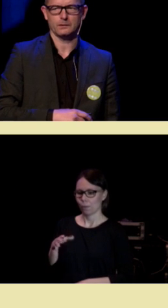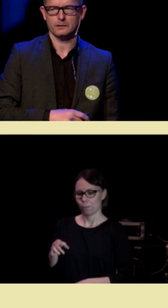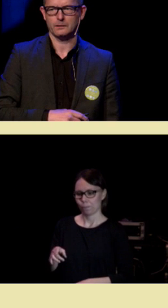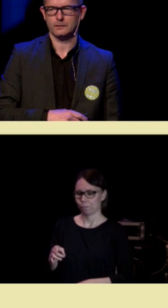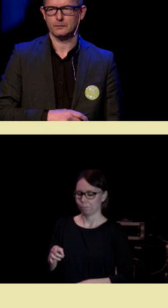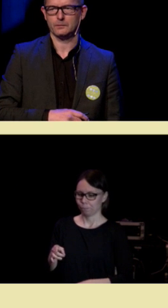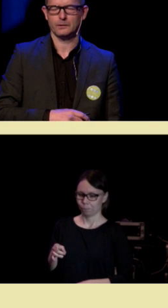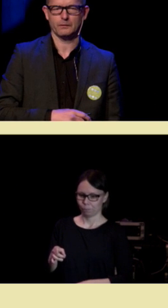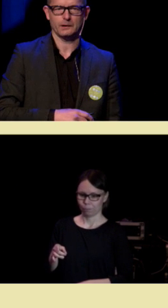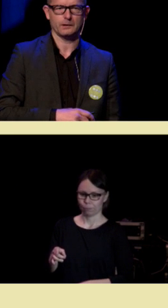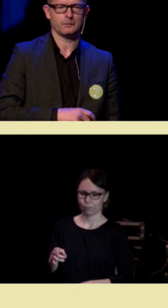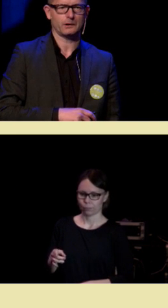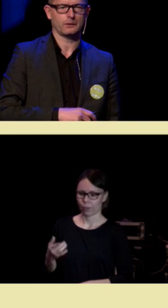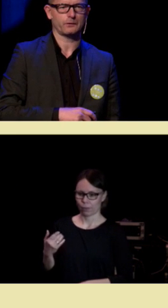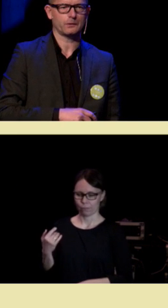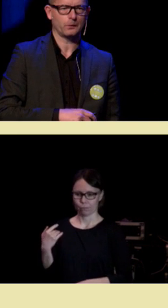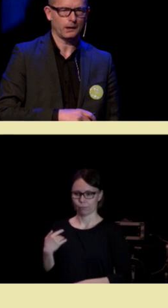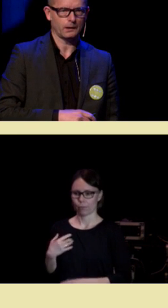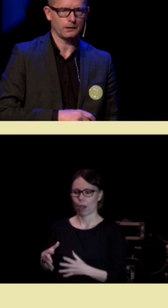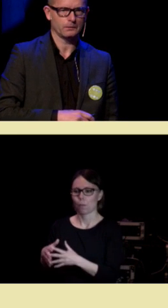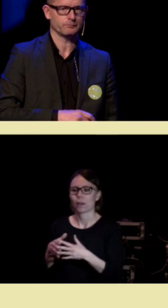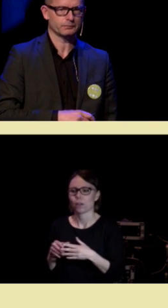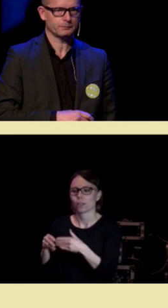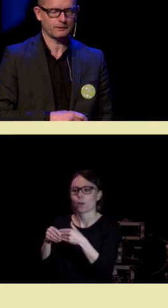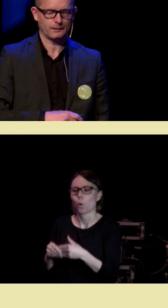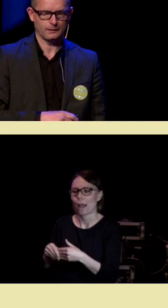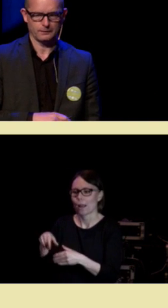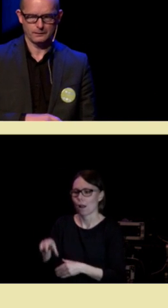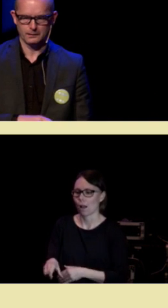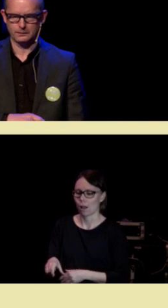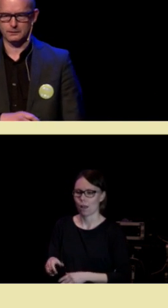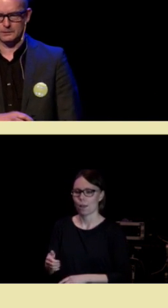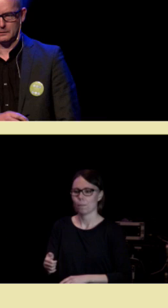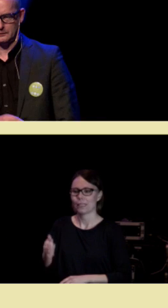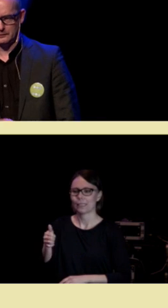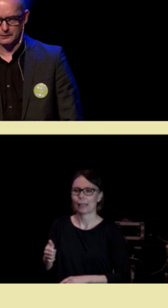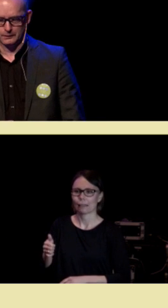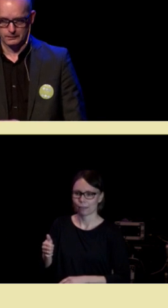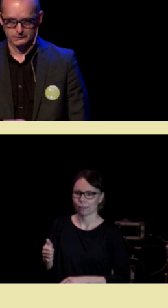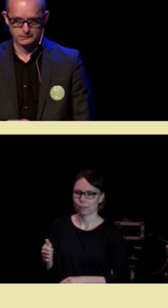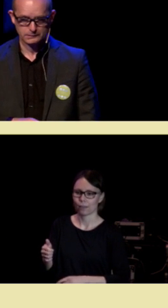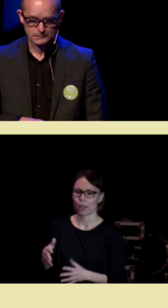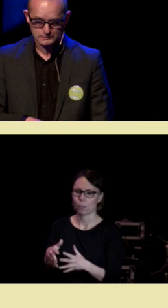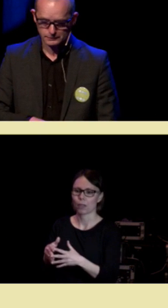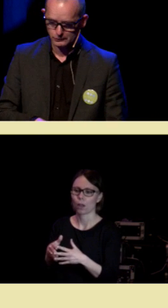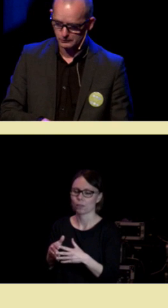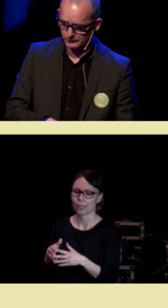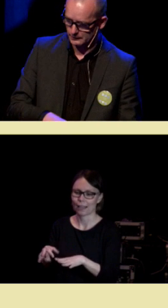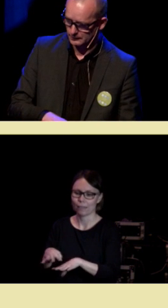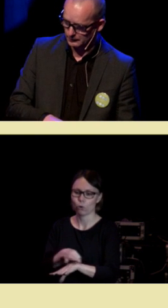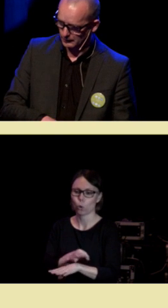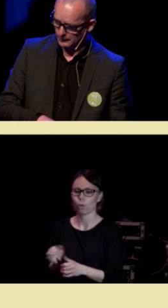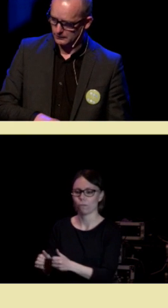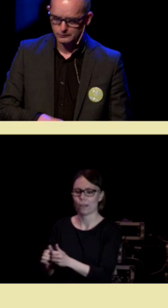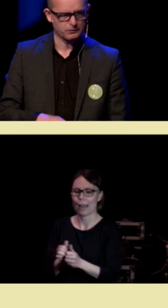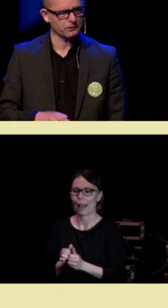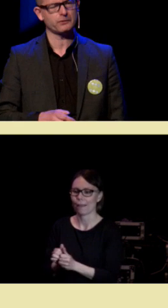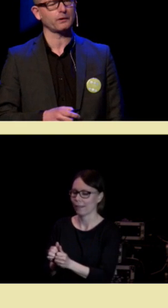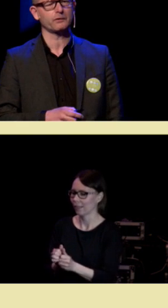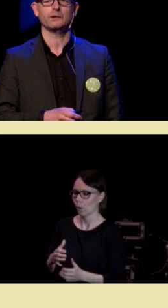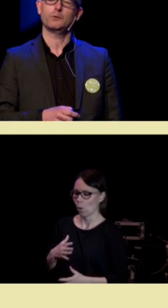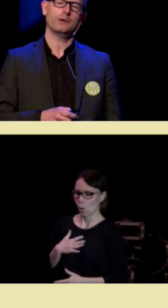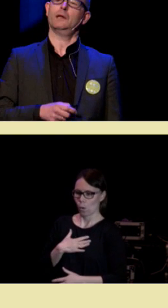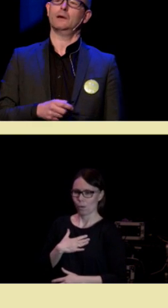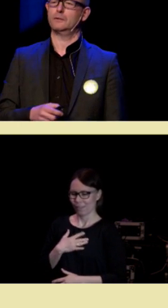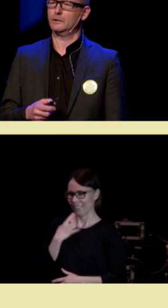daverende amerikanske kollega, presidenten i den amerikanske neurologforeningen. Jeg synes det var så